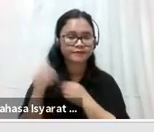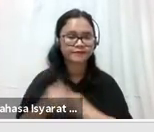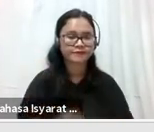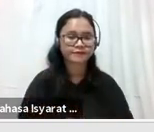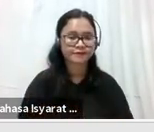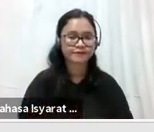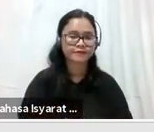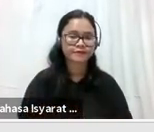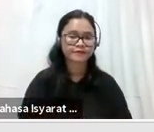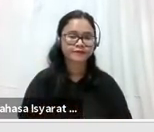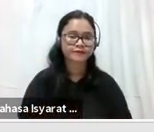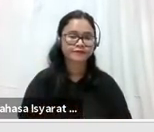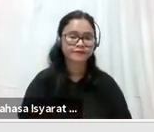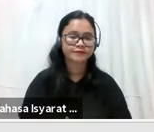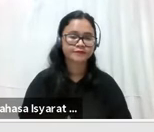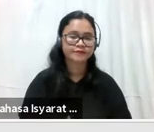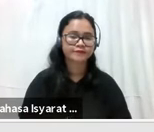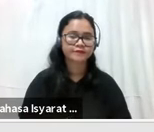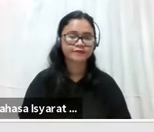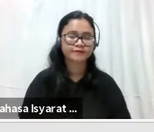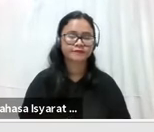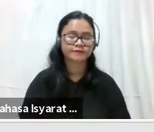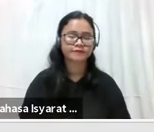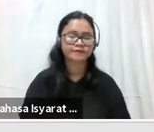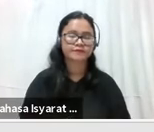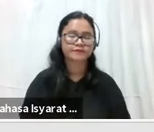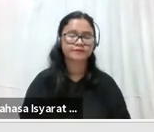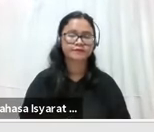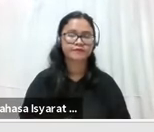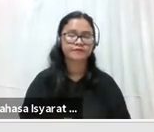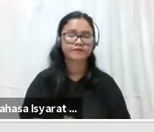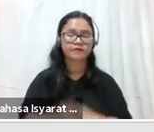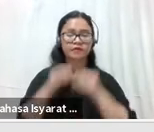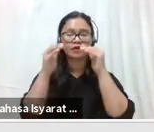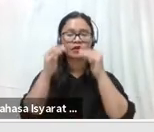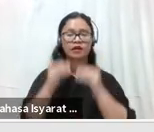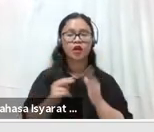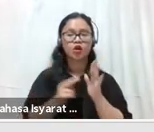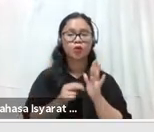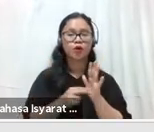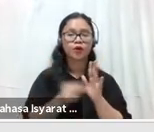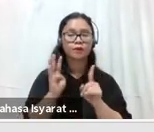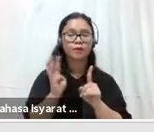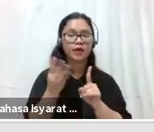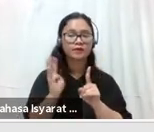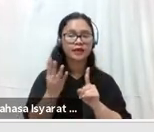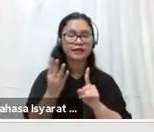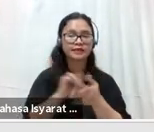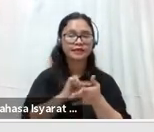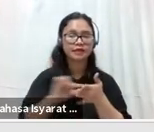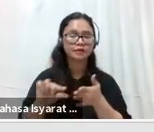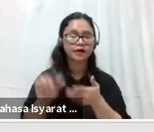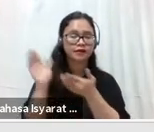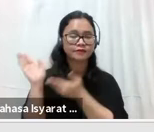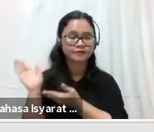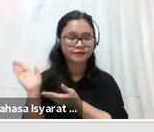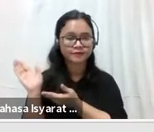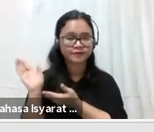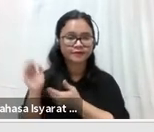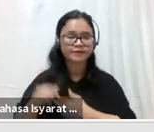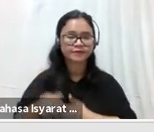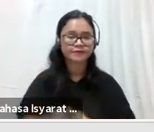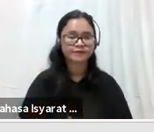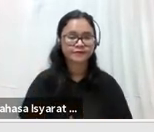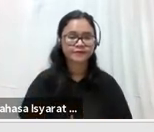dalam kurung PPD Mitra Sejahtera 14. Andi Kasri Unru dalam